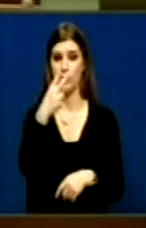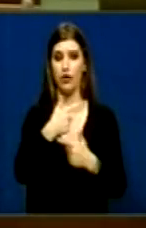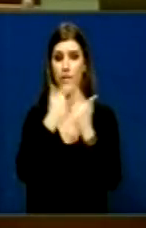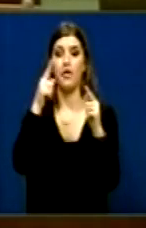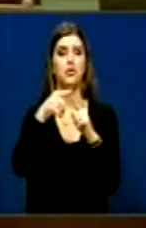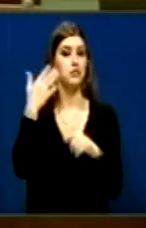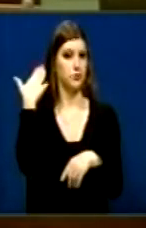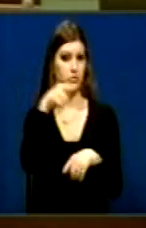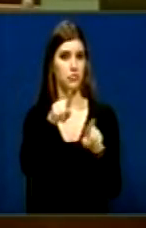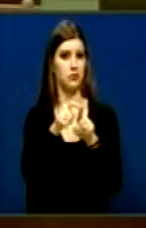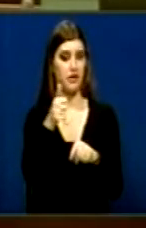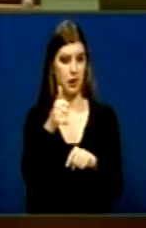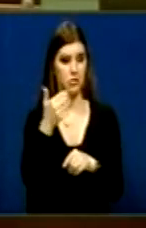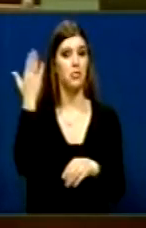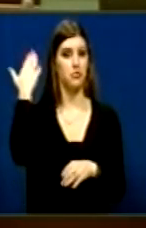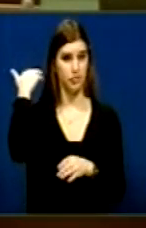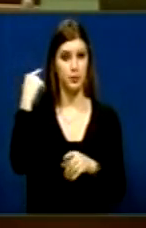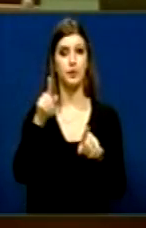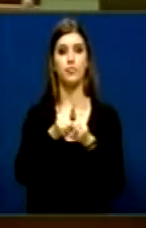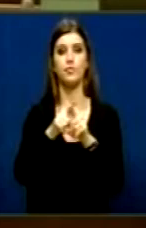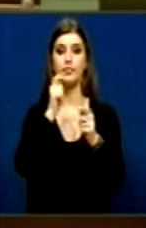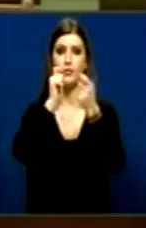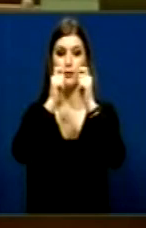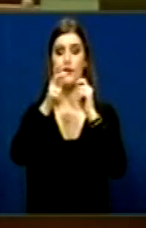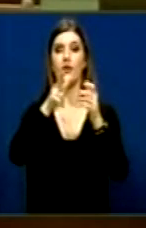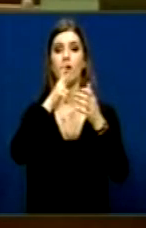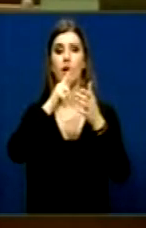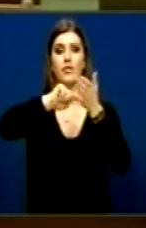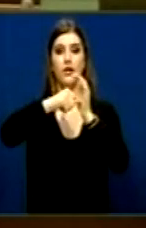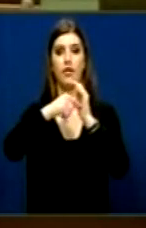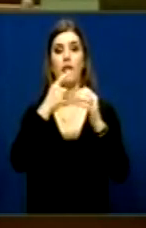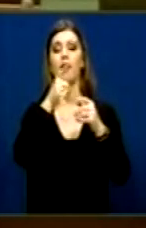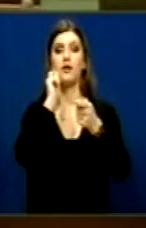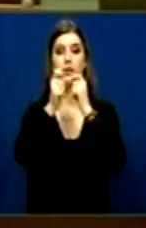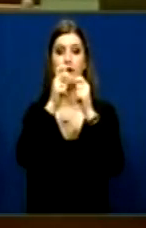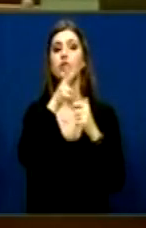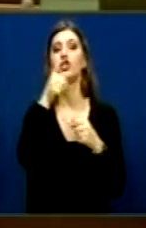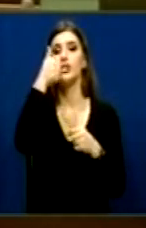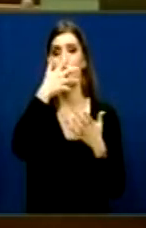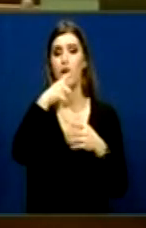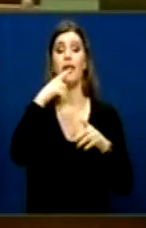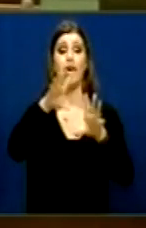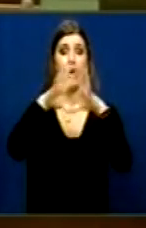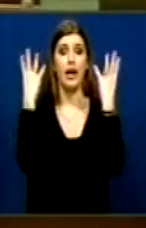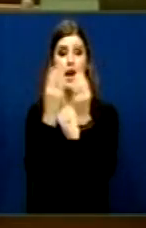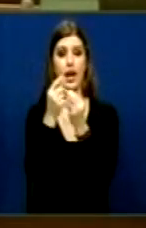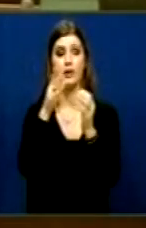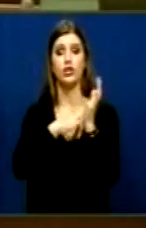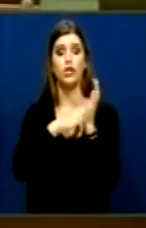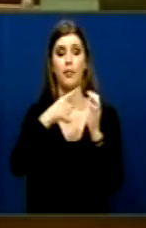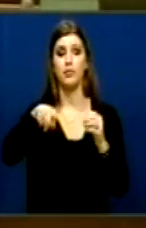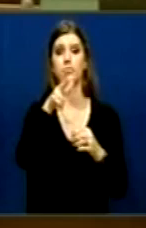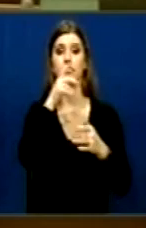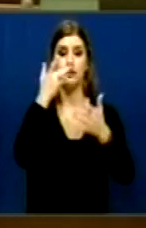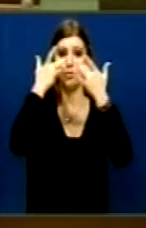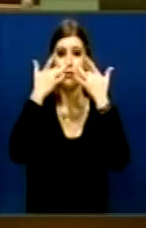ose 4 dit para marveshët Për fësnotën pa të thënë që Edhe nëse krejt opozita Pranën me hezëdor për i Republikës Unë nuk